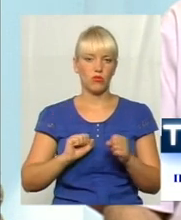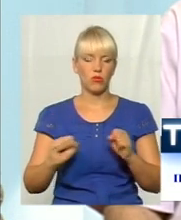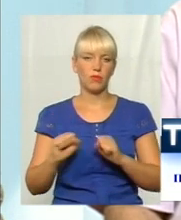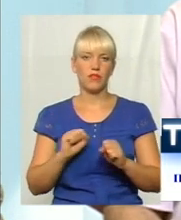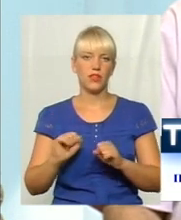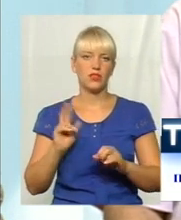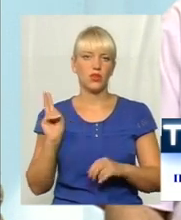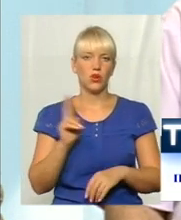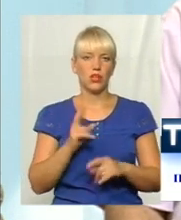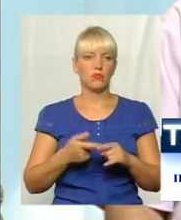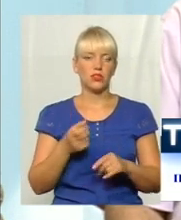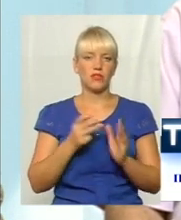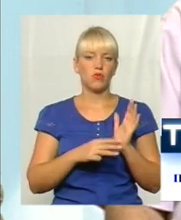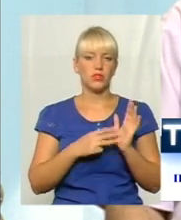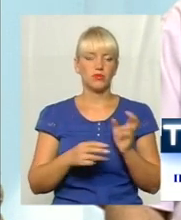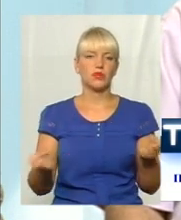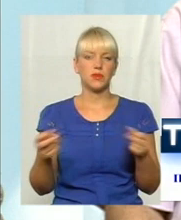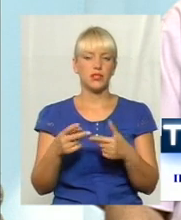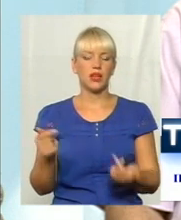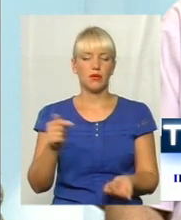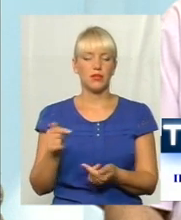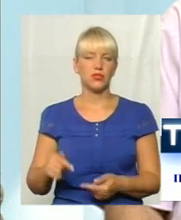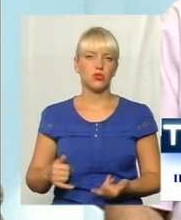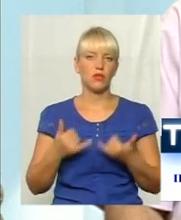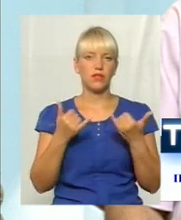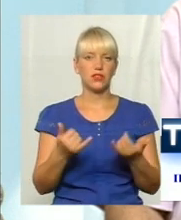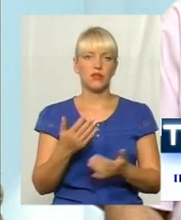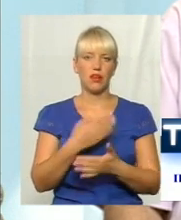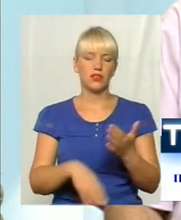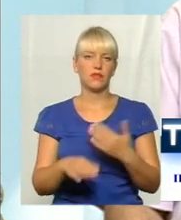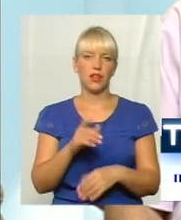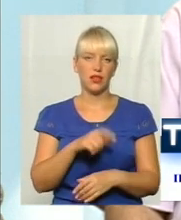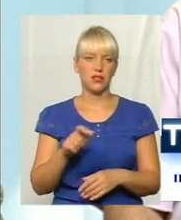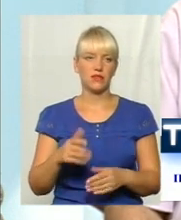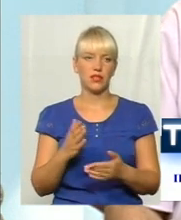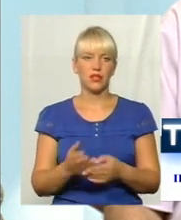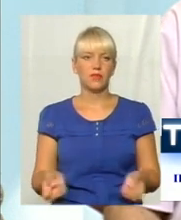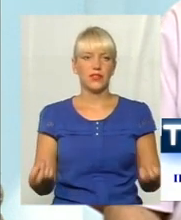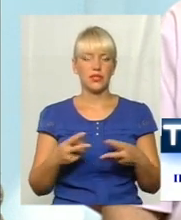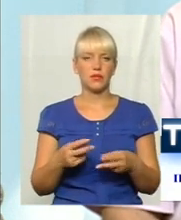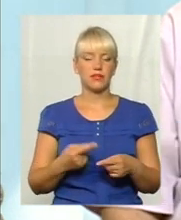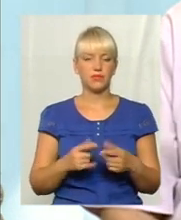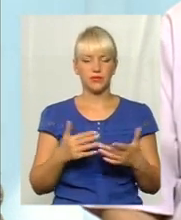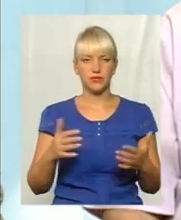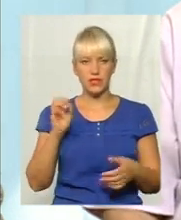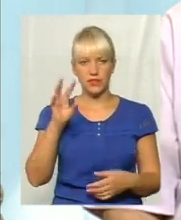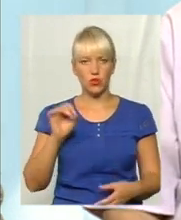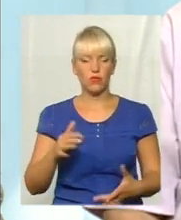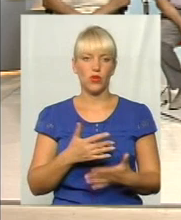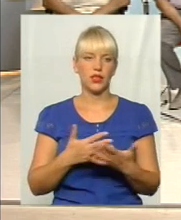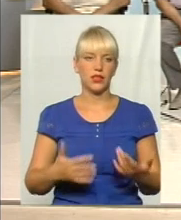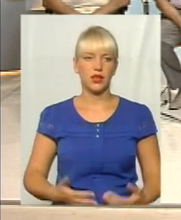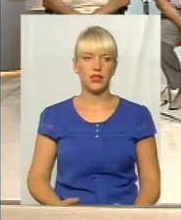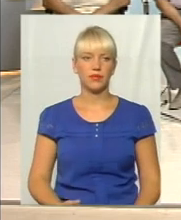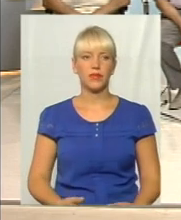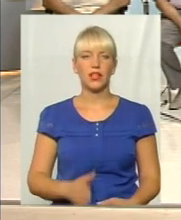тролейбусному, 80 спеціально пристосовані для інвалідів. Є спеціальні світлофори і так далі. Дякую, пане Микола, пане Віктор, ви